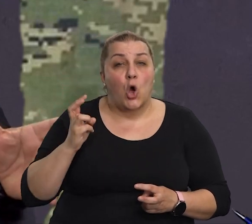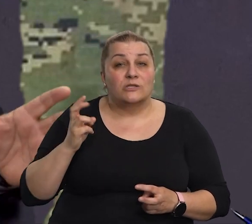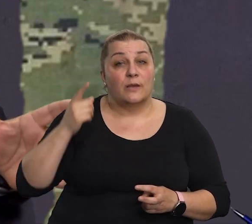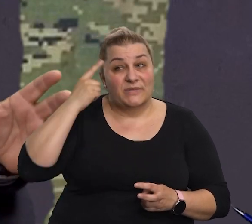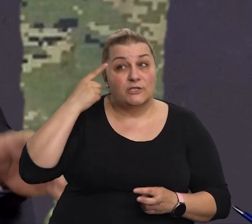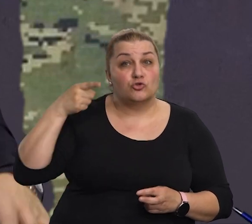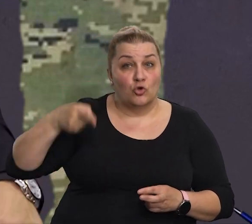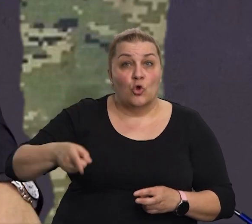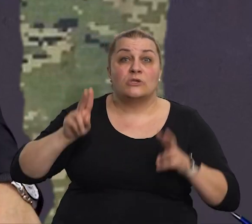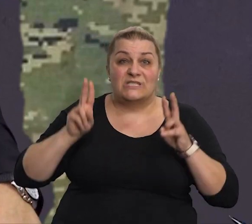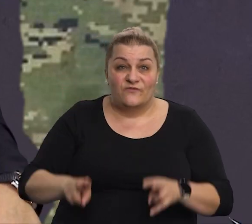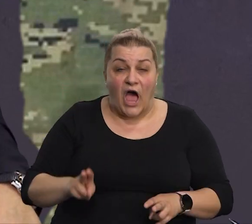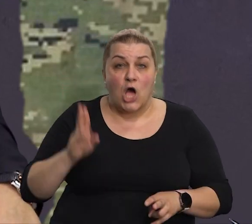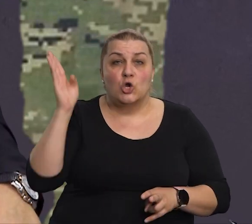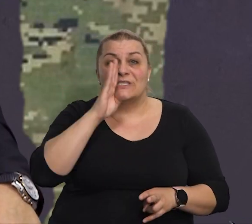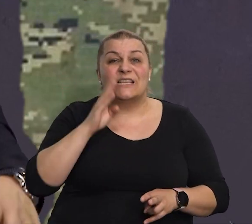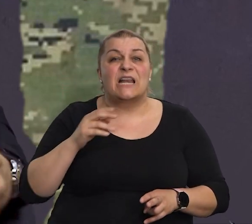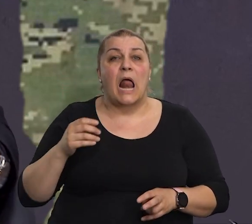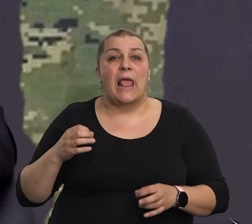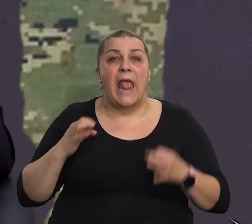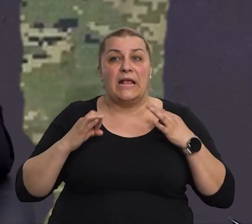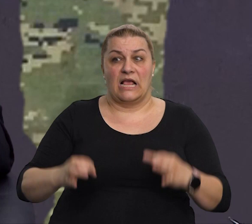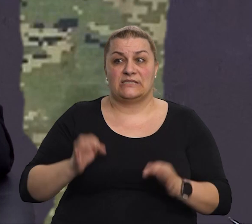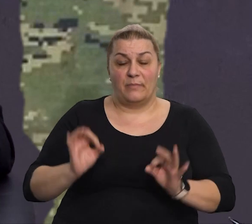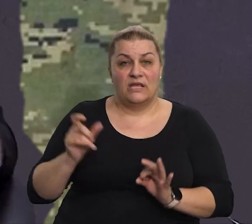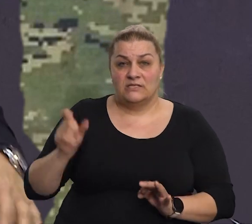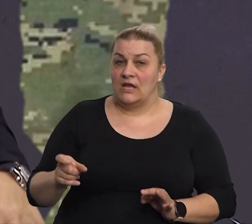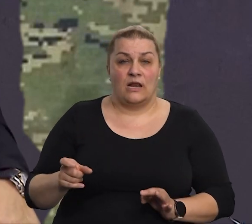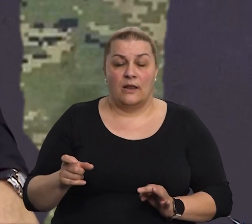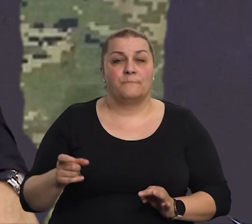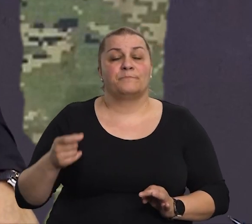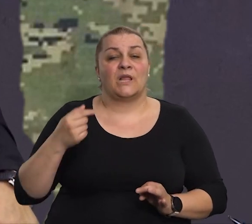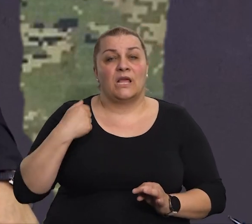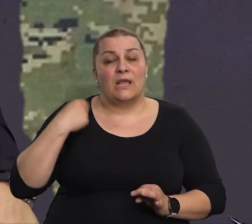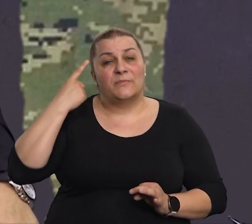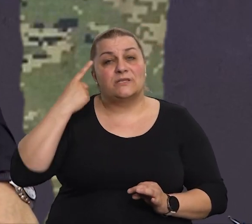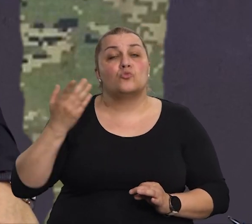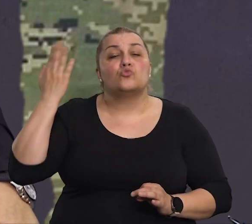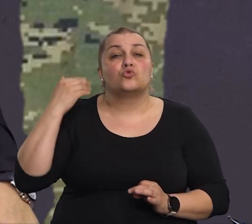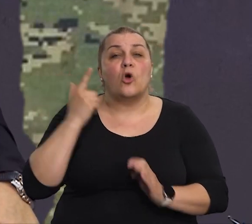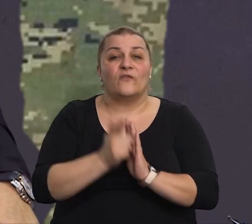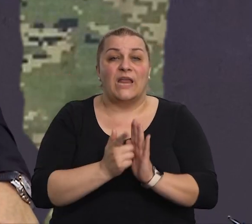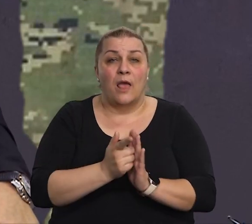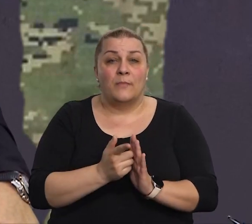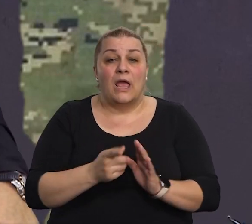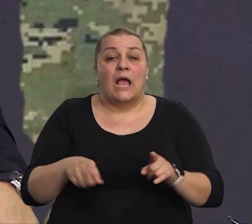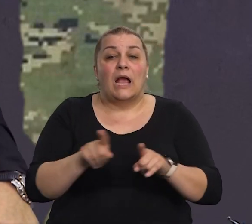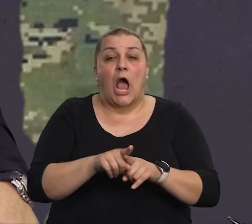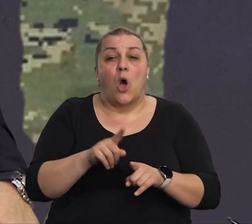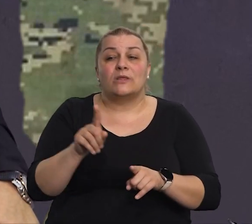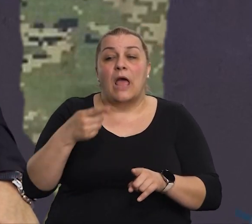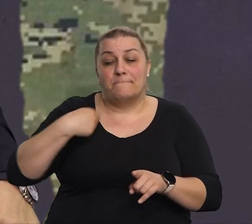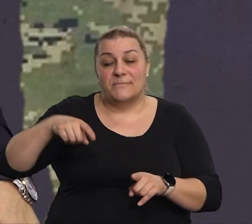crna legija, kako su to tamo rosti, imao sam osjećaj, u to vrijeme, da nismo dobro došli na taj